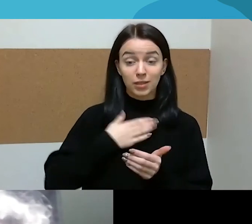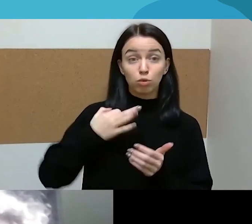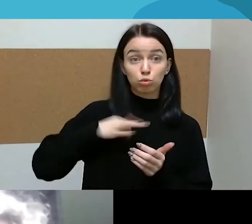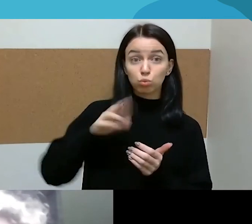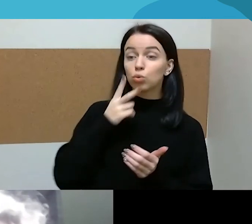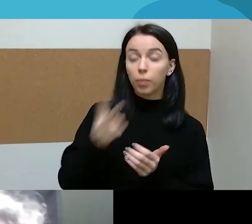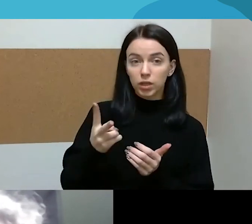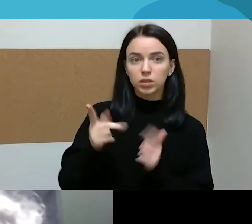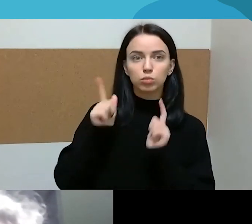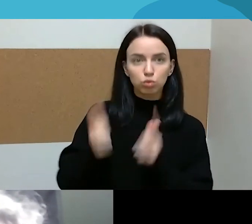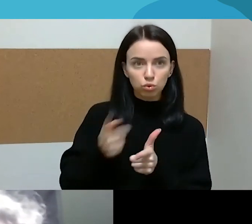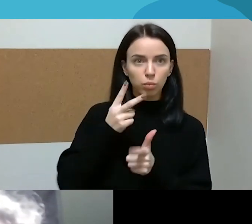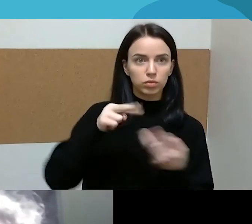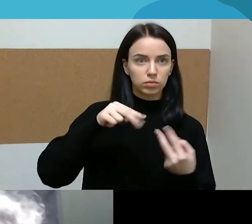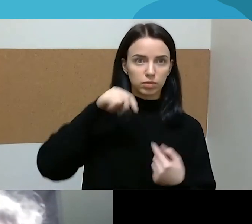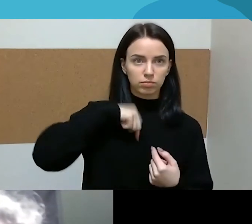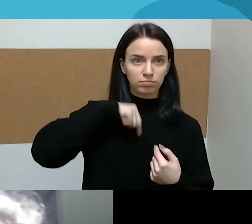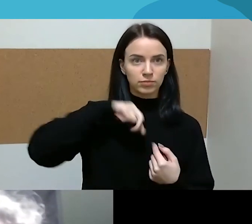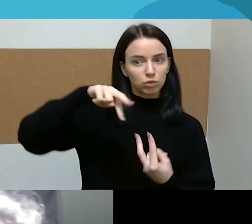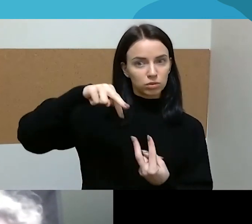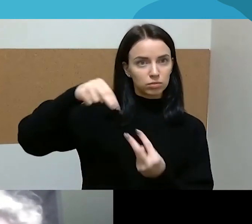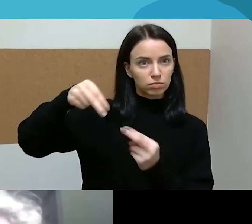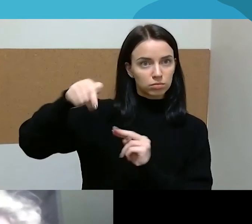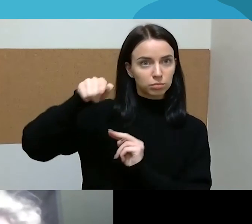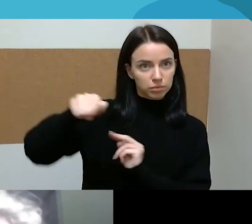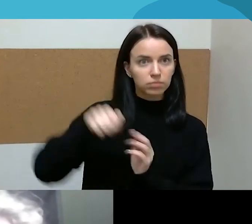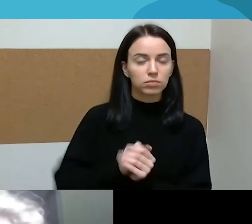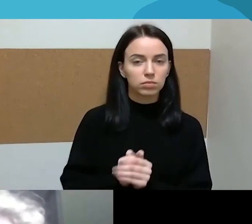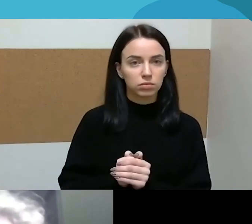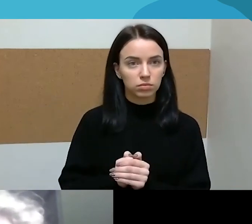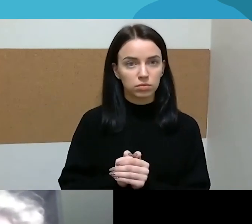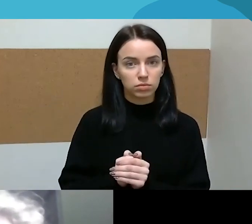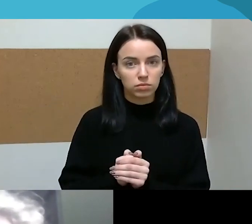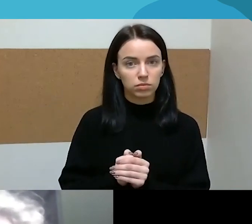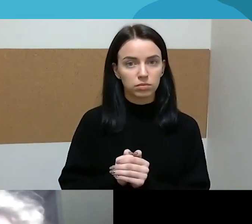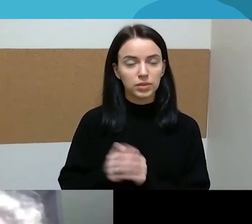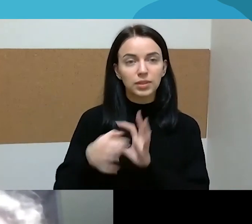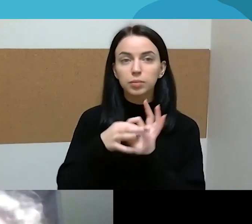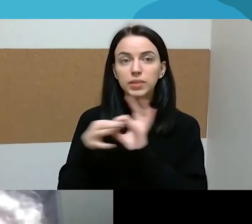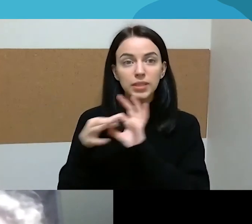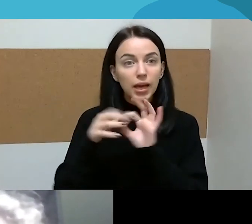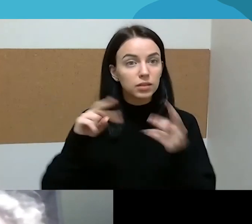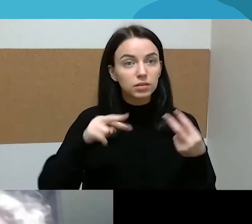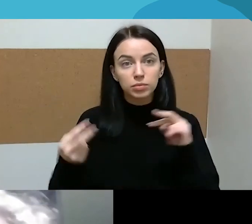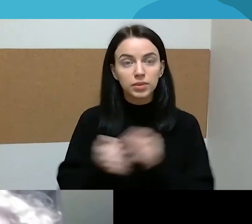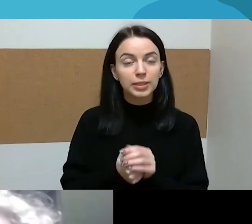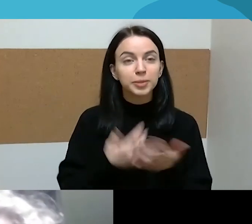keičiasi, kaip keičiasi tas santykis, kaip... Nu, aš tiesiog dažnai